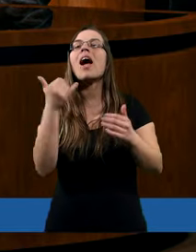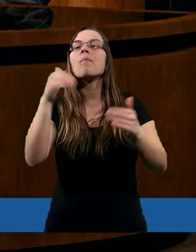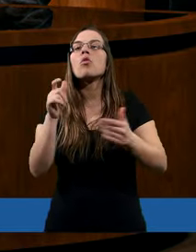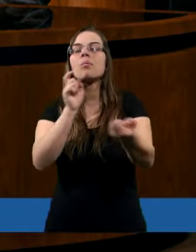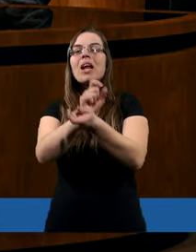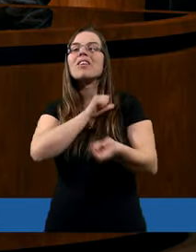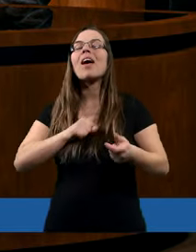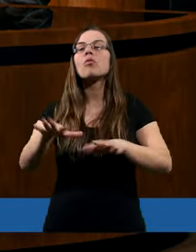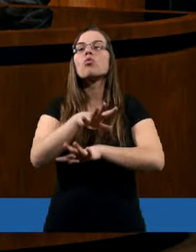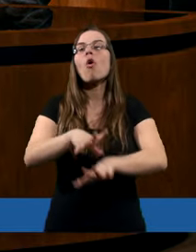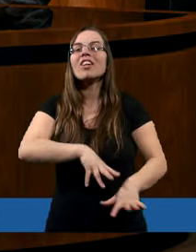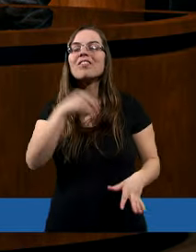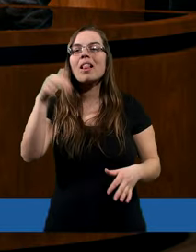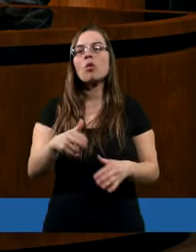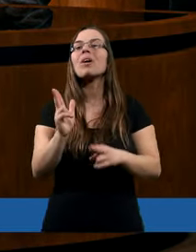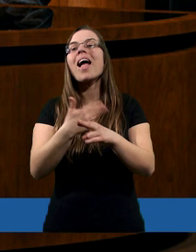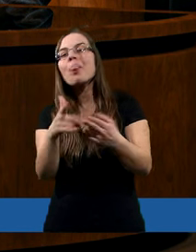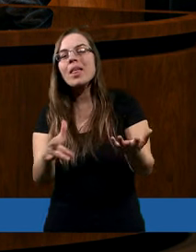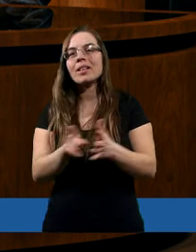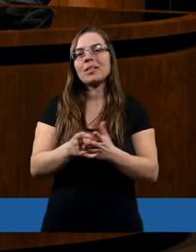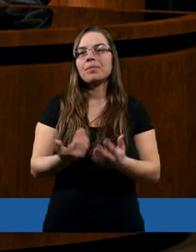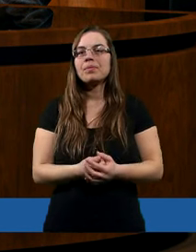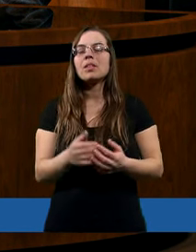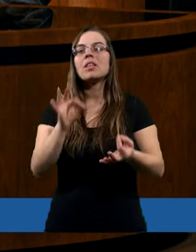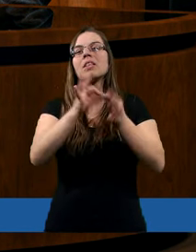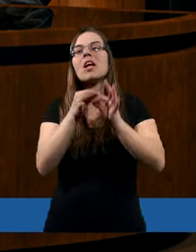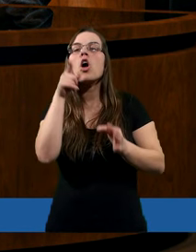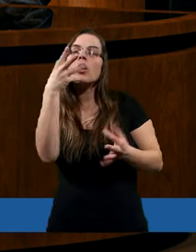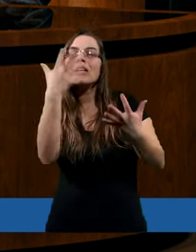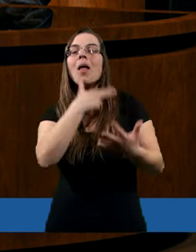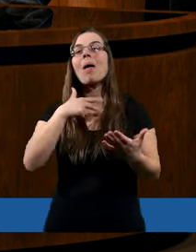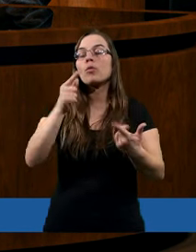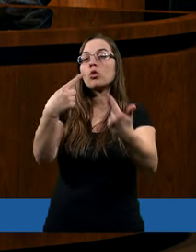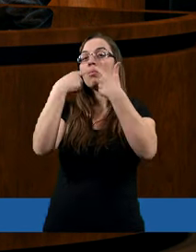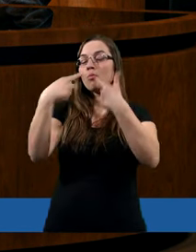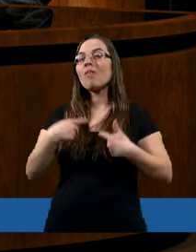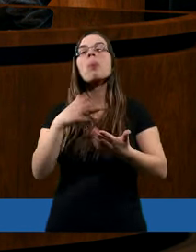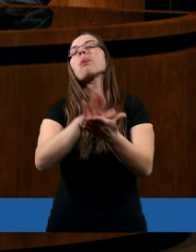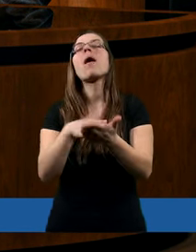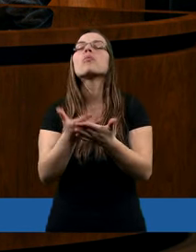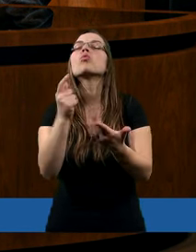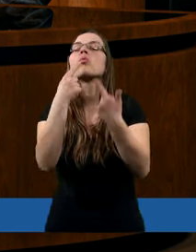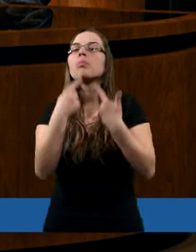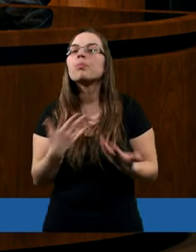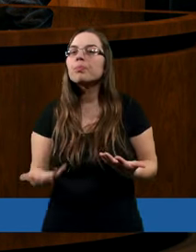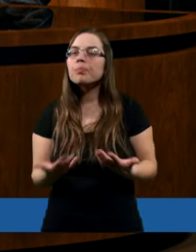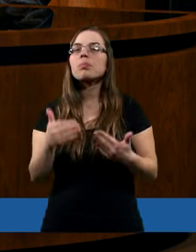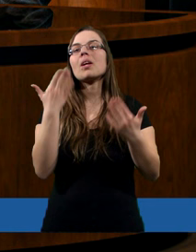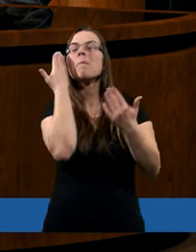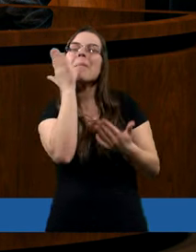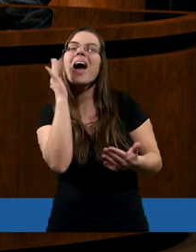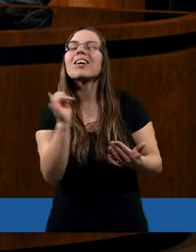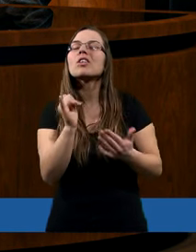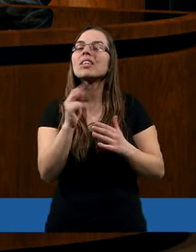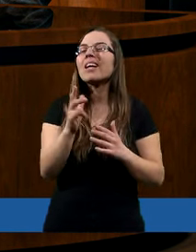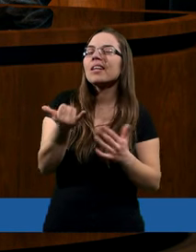przeciwstawić o Duchowi Świętemu? Kiedy On chce nam coś powiedzieć. Na przykład. Czy możemy bardziej